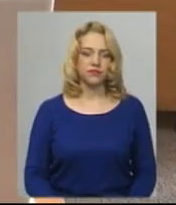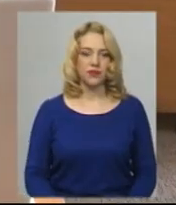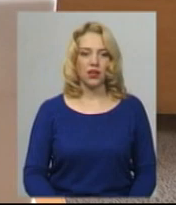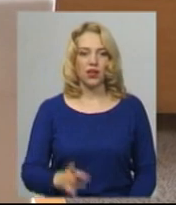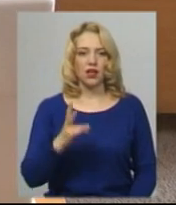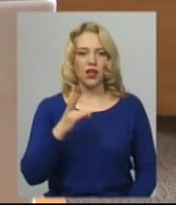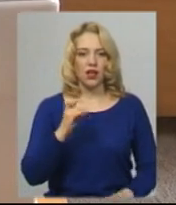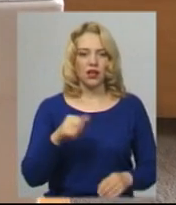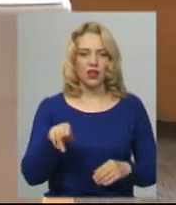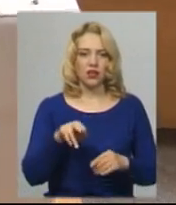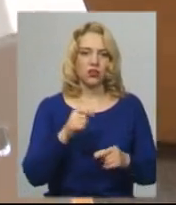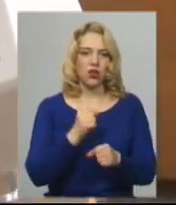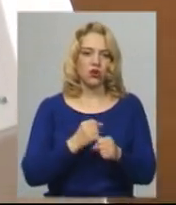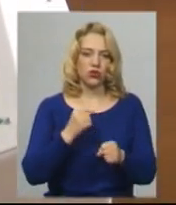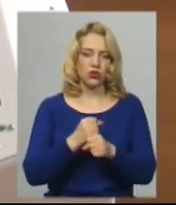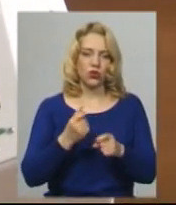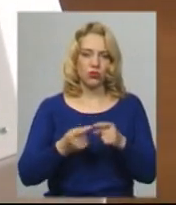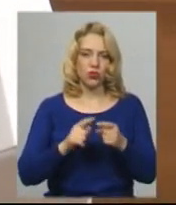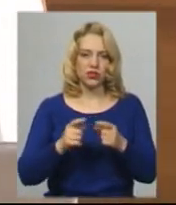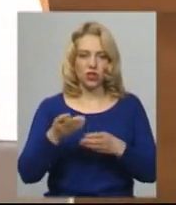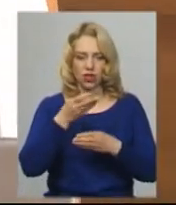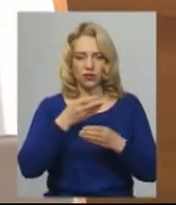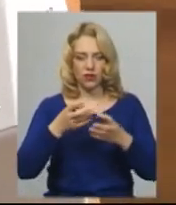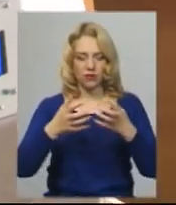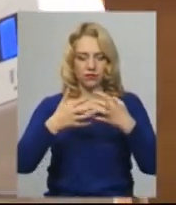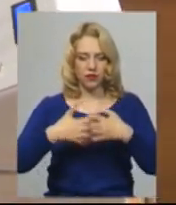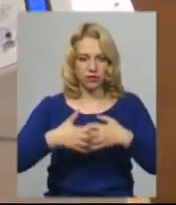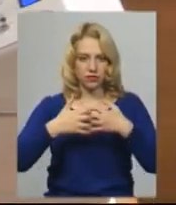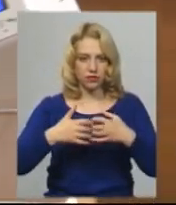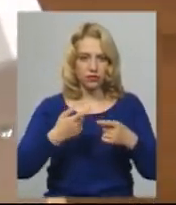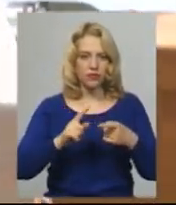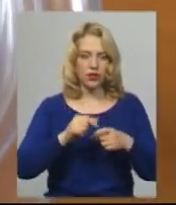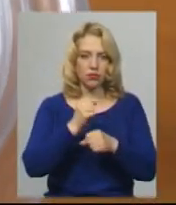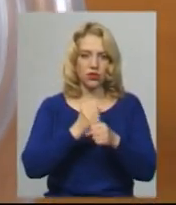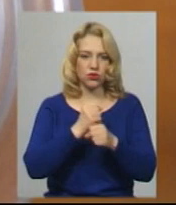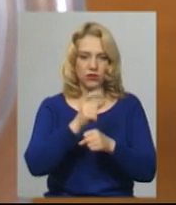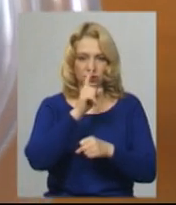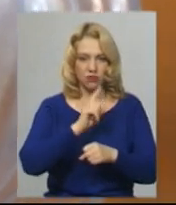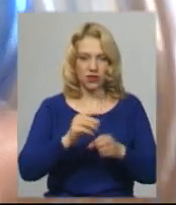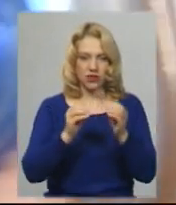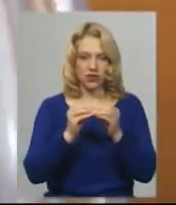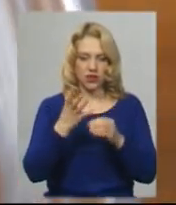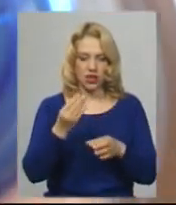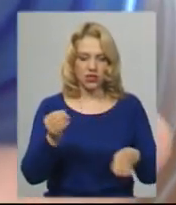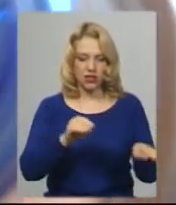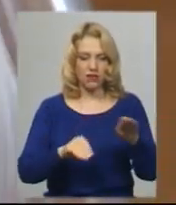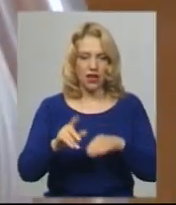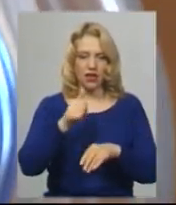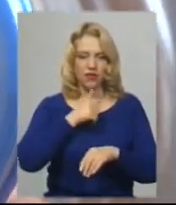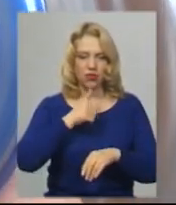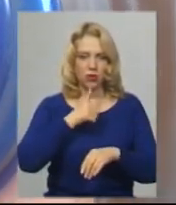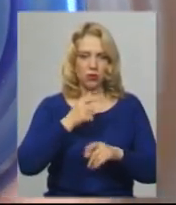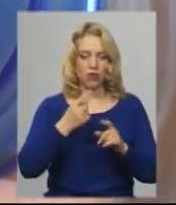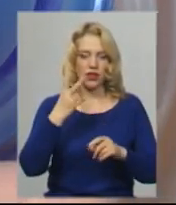Над розробкою мобільного апарату штучної вентиляції легень фахівці підприємства працювали місяць. Збирали 10 днів і випробовували на заводі два